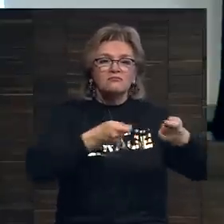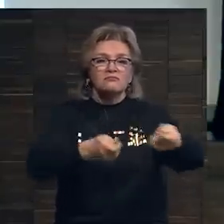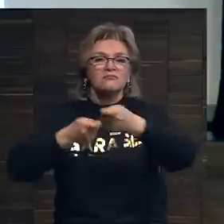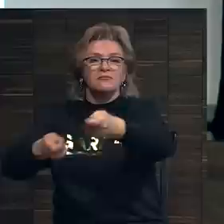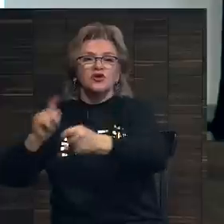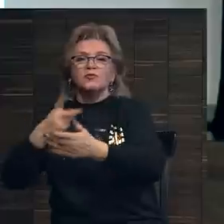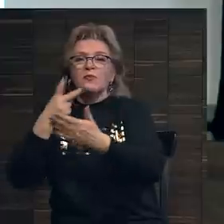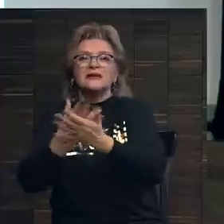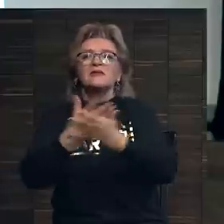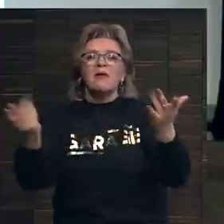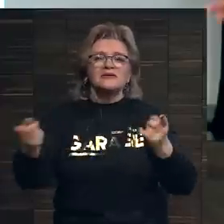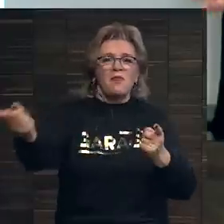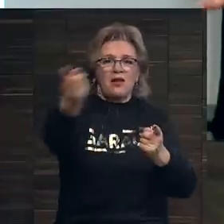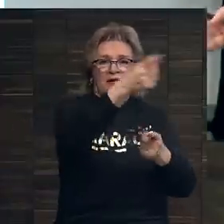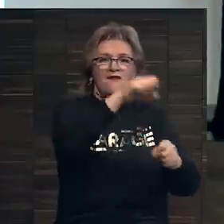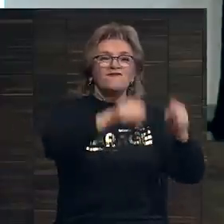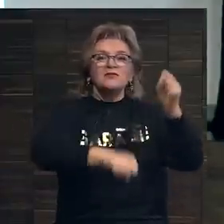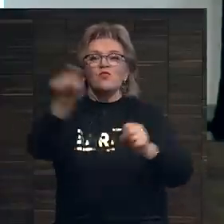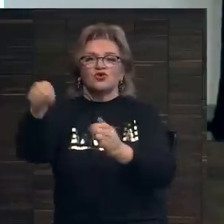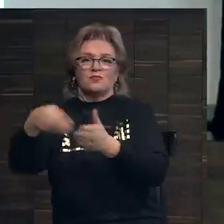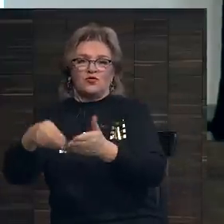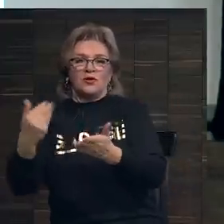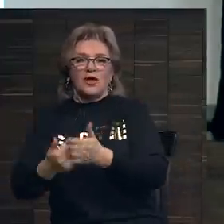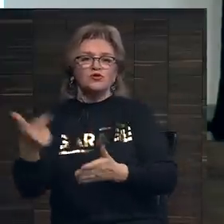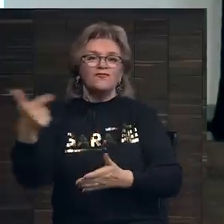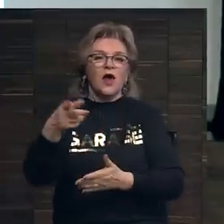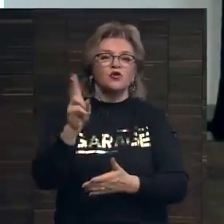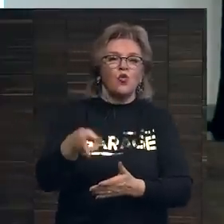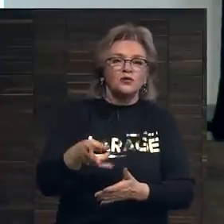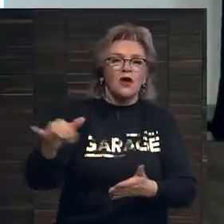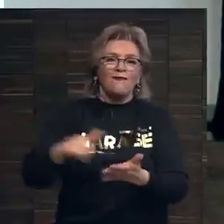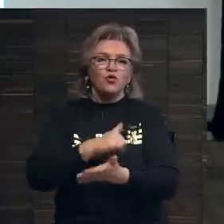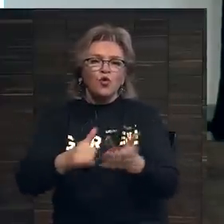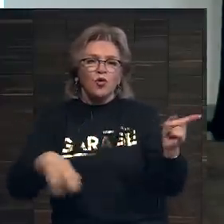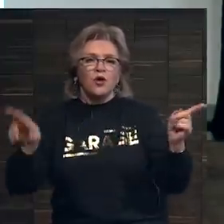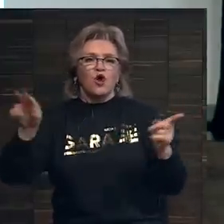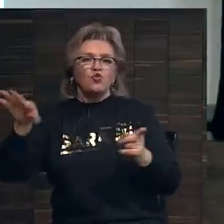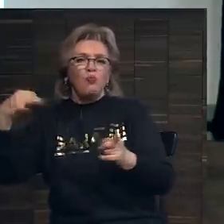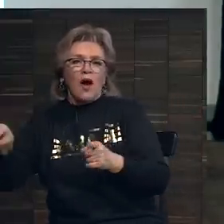показать максимальному количеству потенциальных покупателей. Например, в Гонконг, в Нью-Йорк, в Дубай.